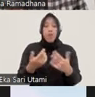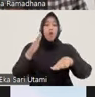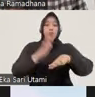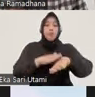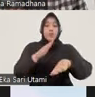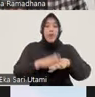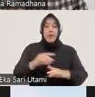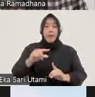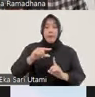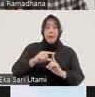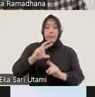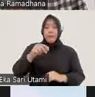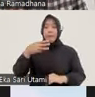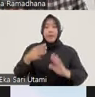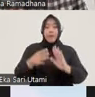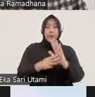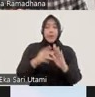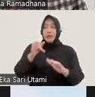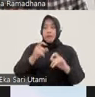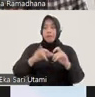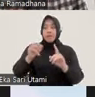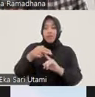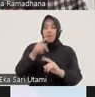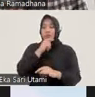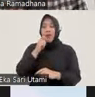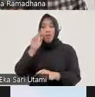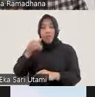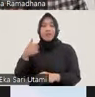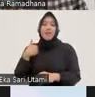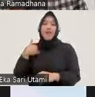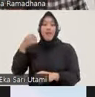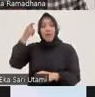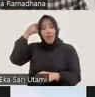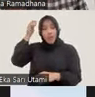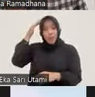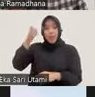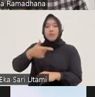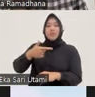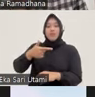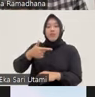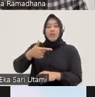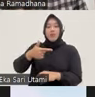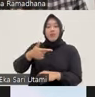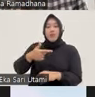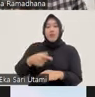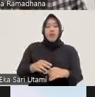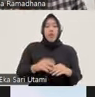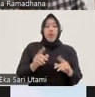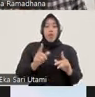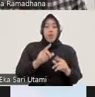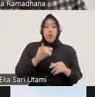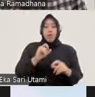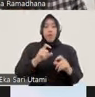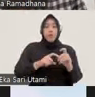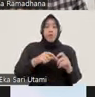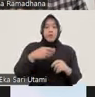terhadap praktik korupsi itu masih ada di kepolisian. Mekanisme whistleblowing system atau melaporkan rekan